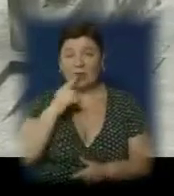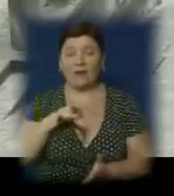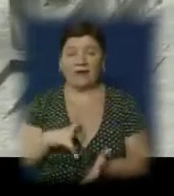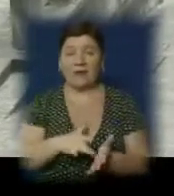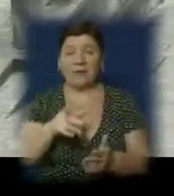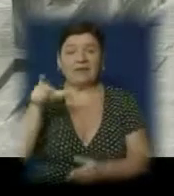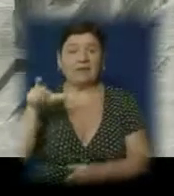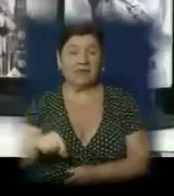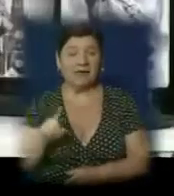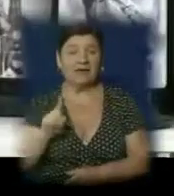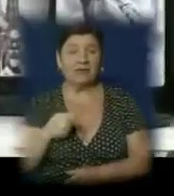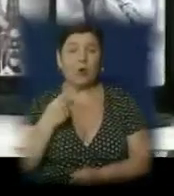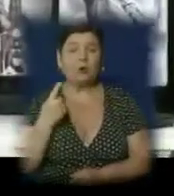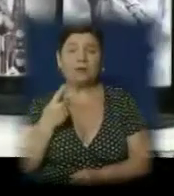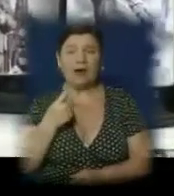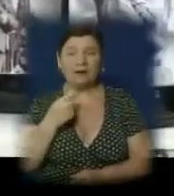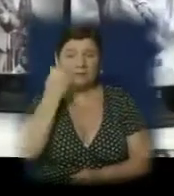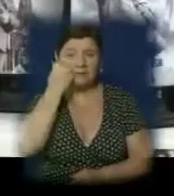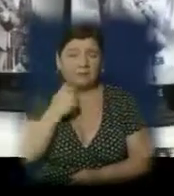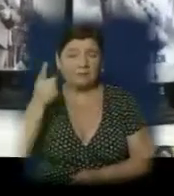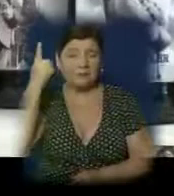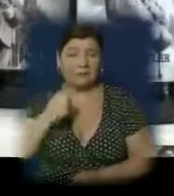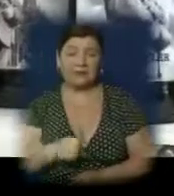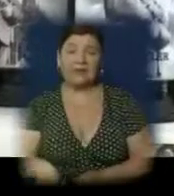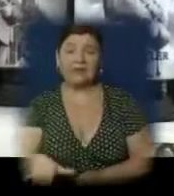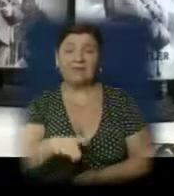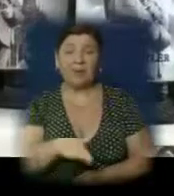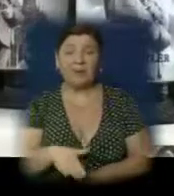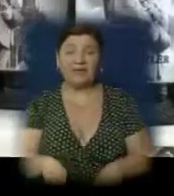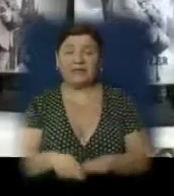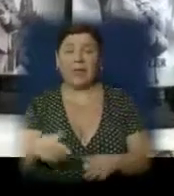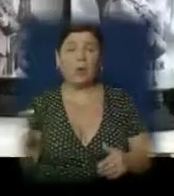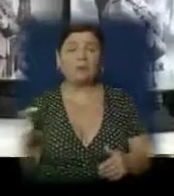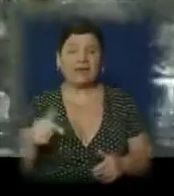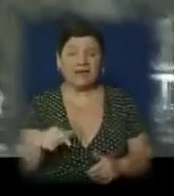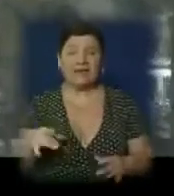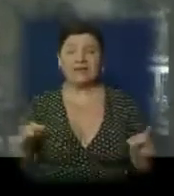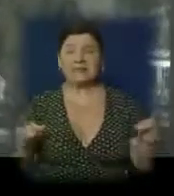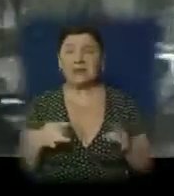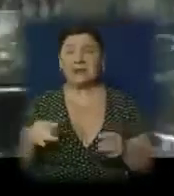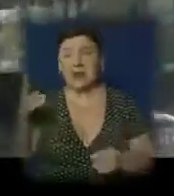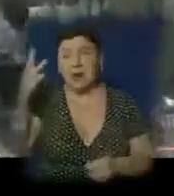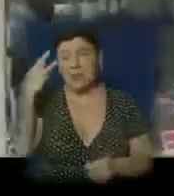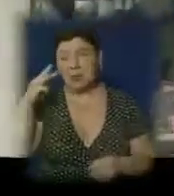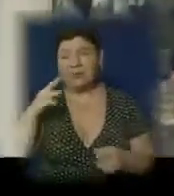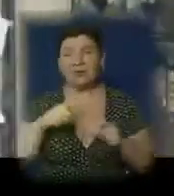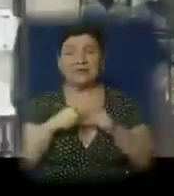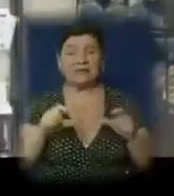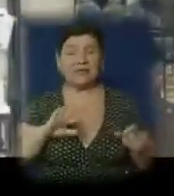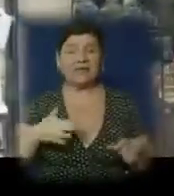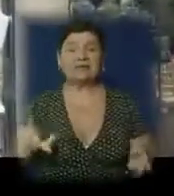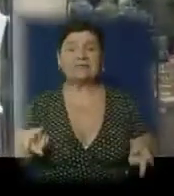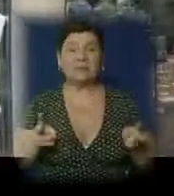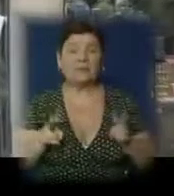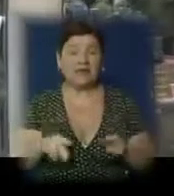Та попри те, що це одна з найдривніших країн Європи, фешенебельні готелі, ресторани, модні магазини не дозволяють забувати